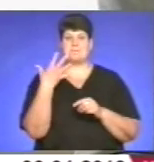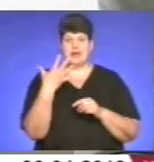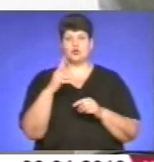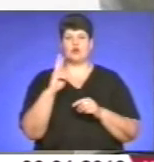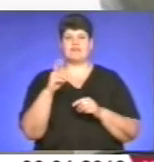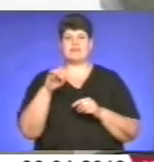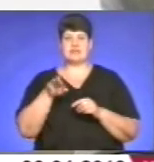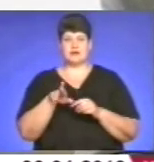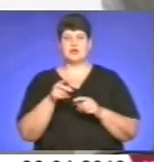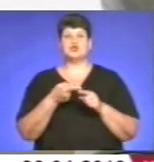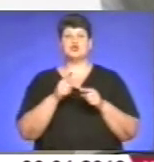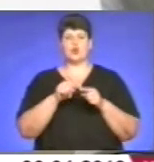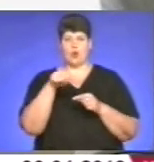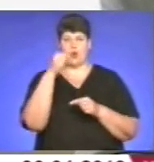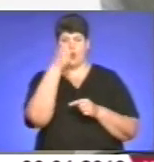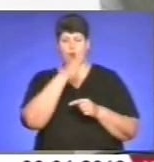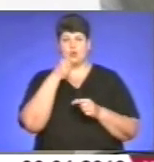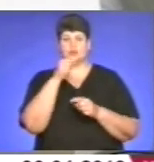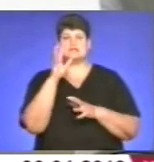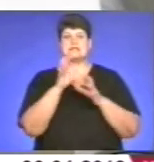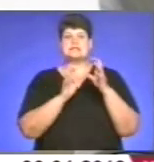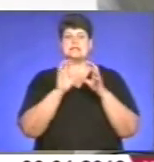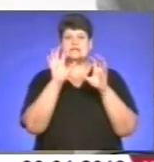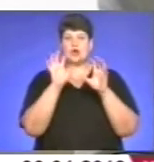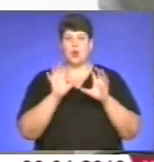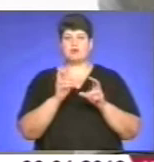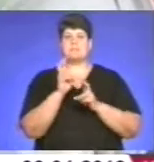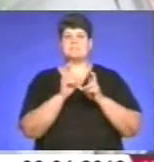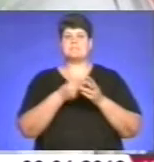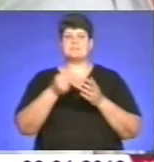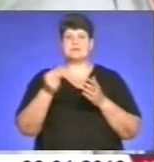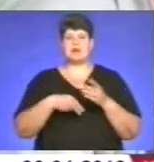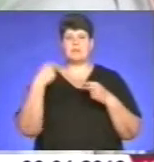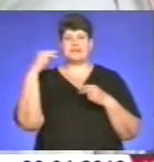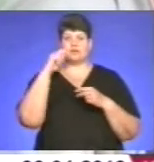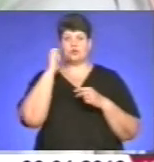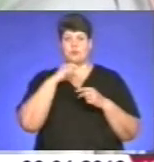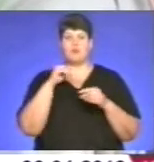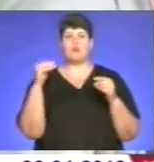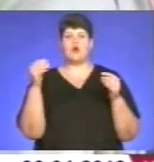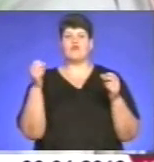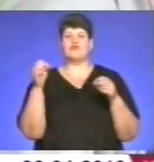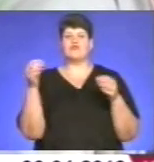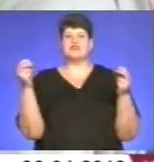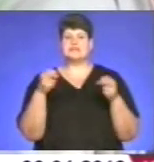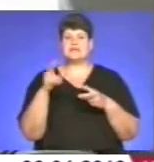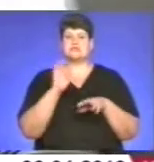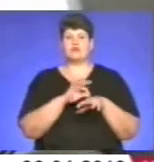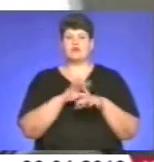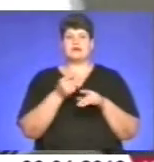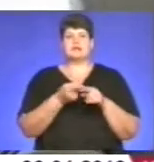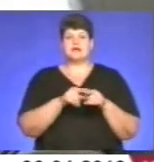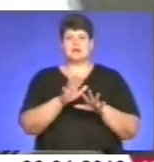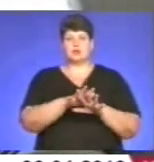цього року закон підписав президент України. Професійні захворювання – це довготривалий процес, тому про